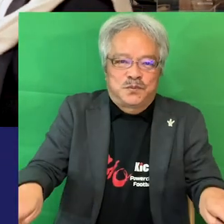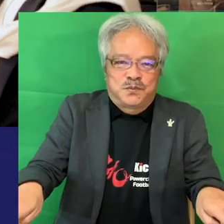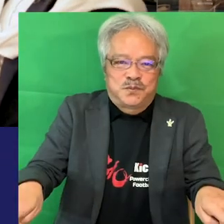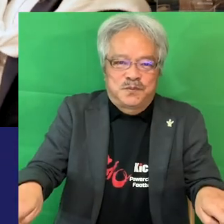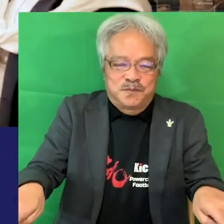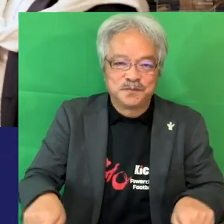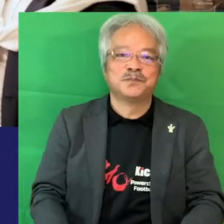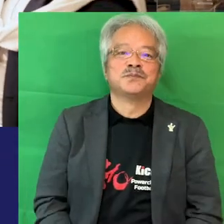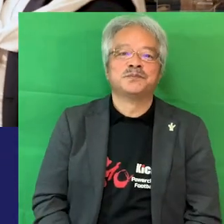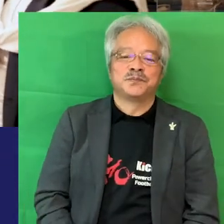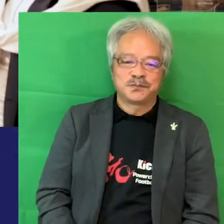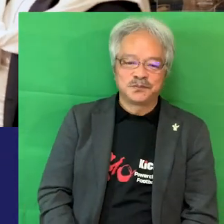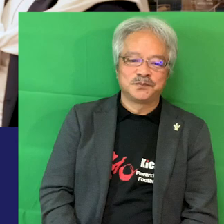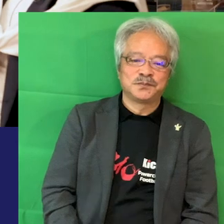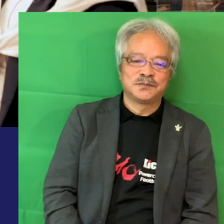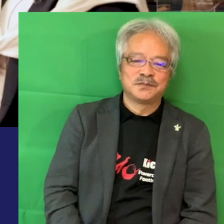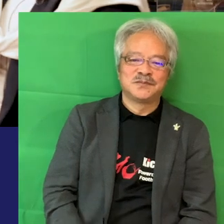なるほど